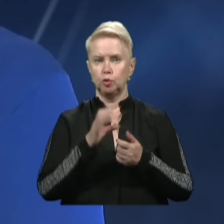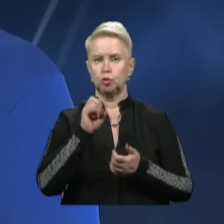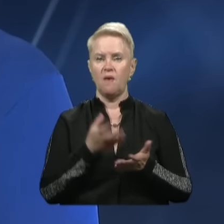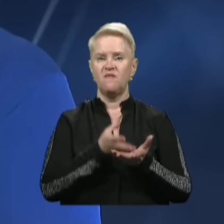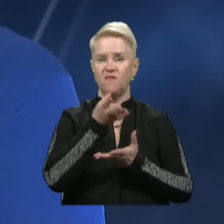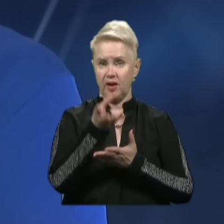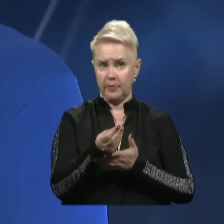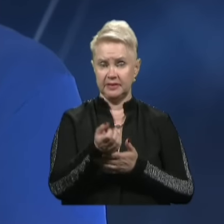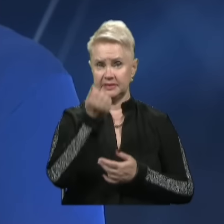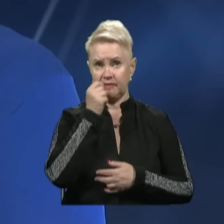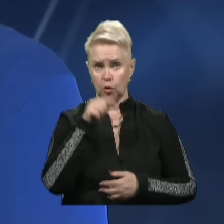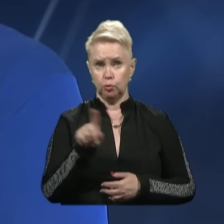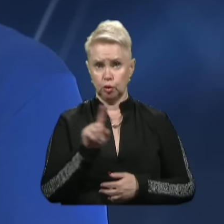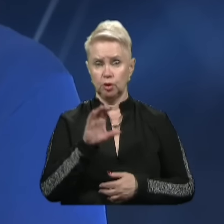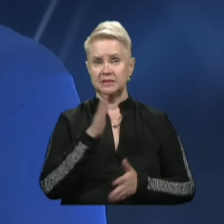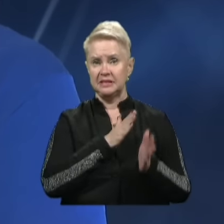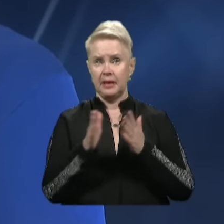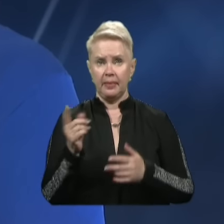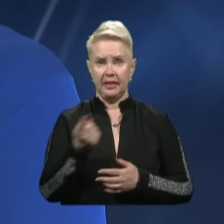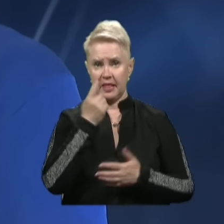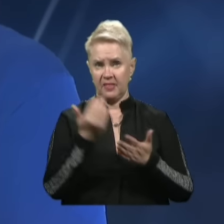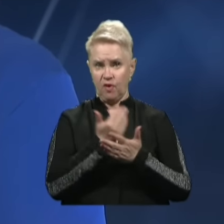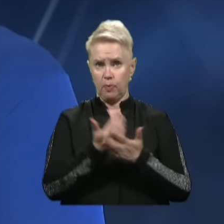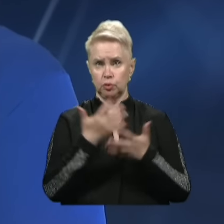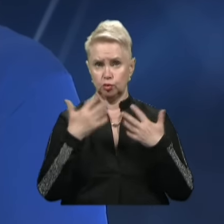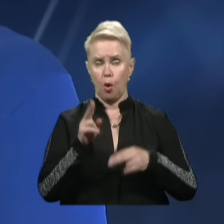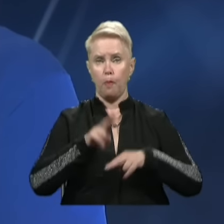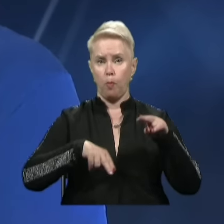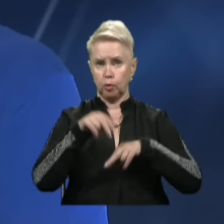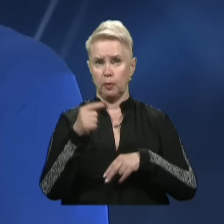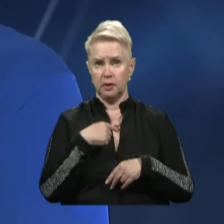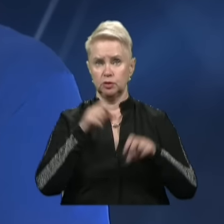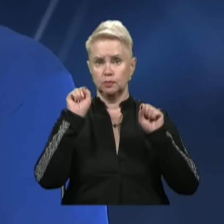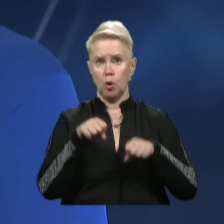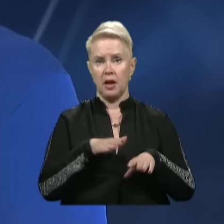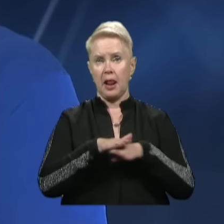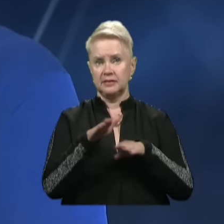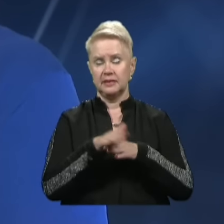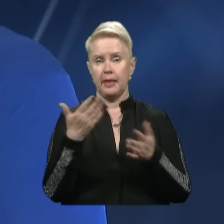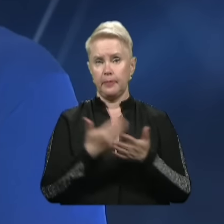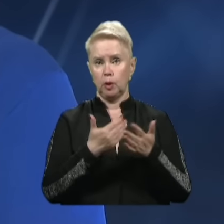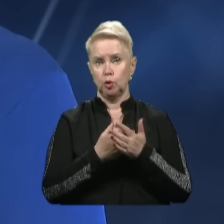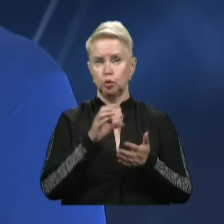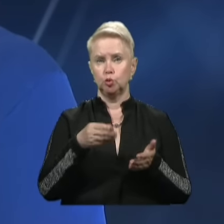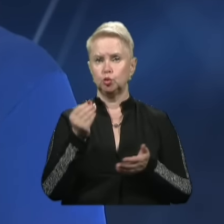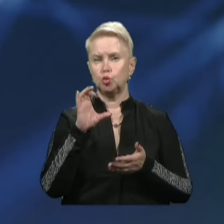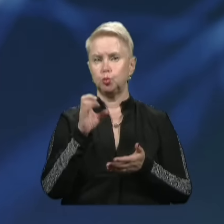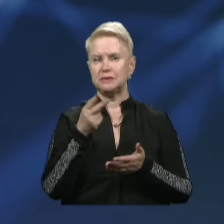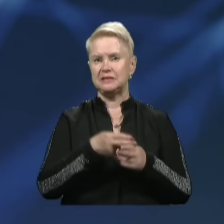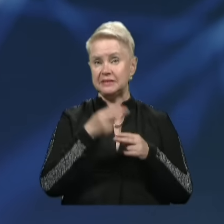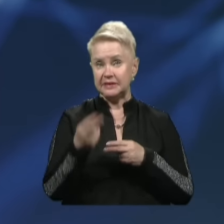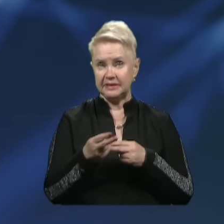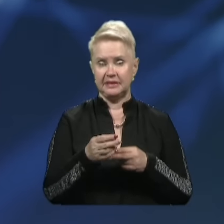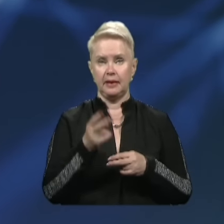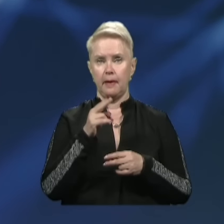виплата. Завдяки тому, що ця система єдина інформаційна вже побудована, ми змогли реалізувати, наприклад, субсидію на порталі в